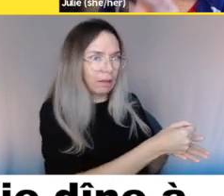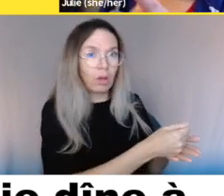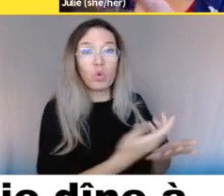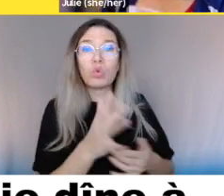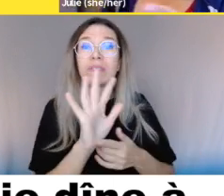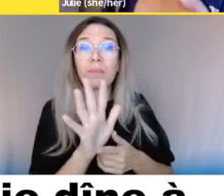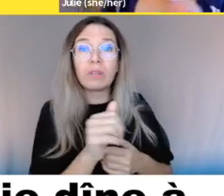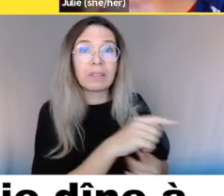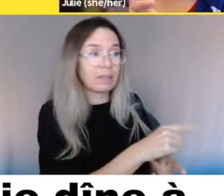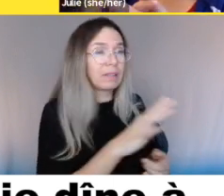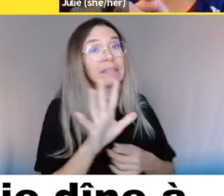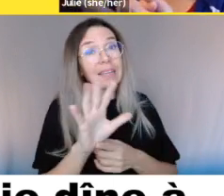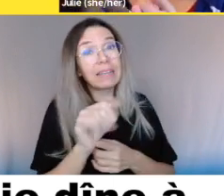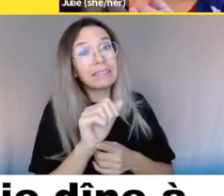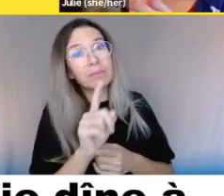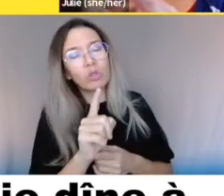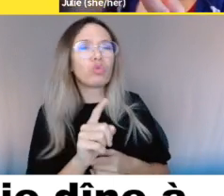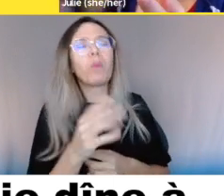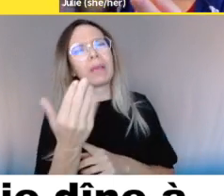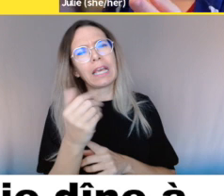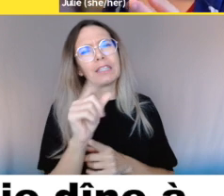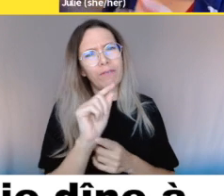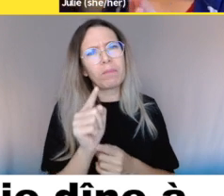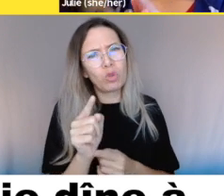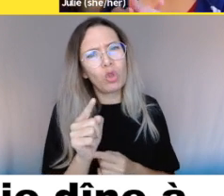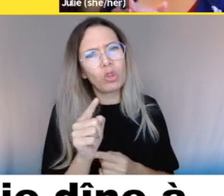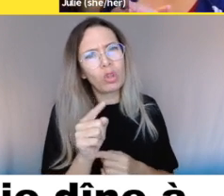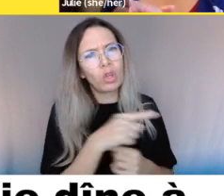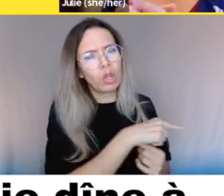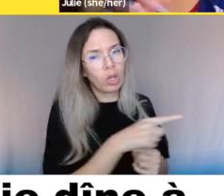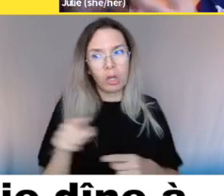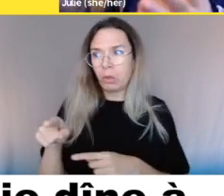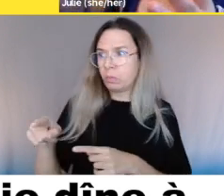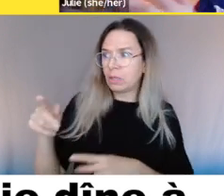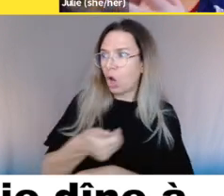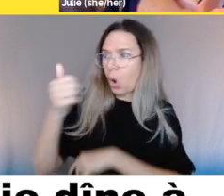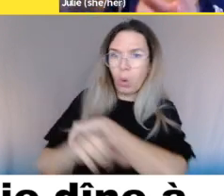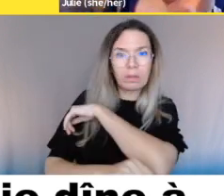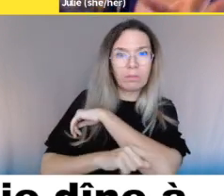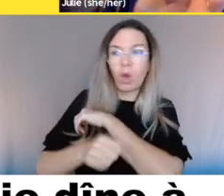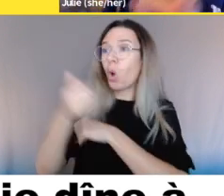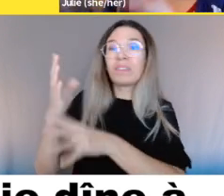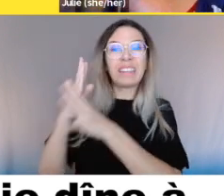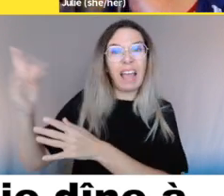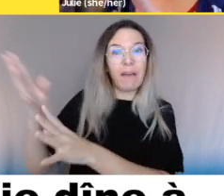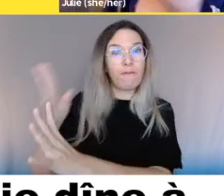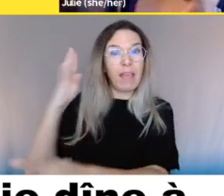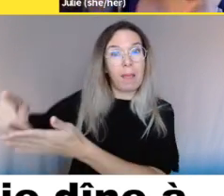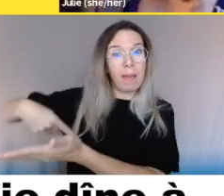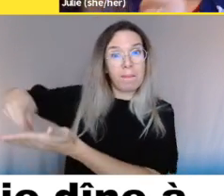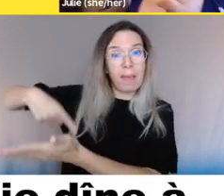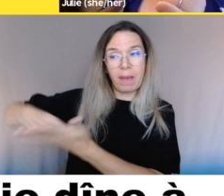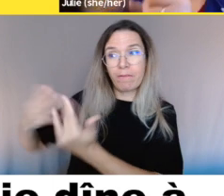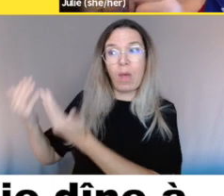par cette personne-là, par le e » tandis que il beaucoup d'autres personnes dans le magasin,